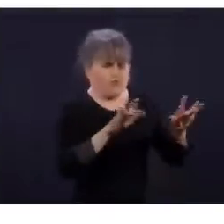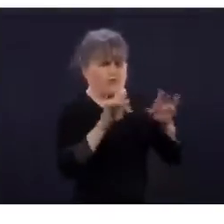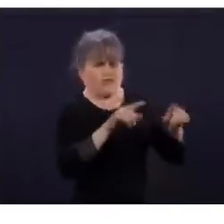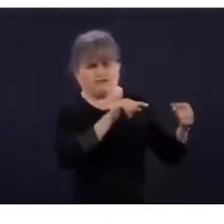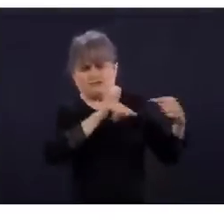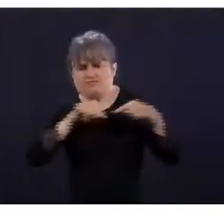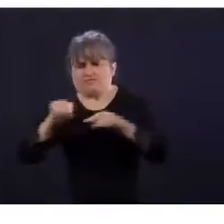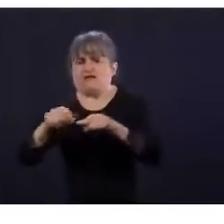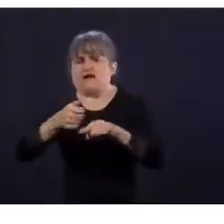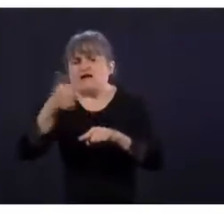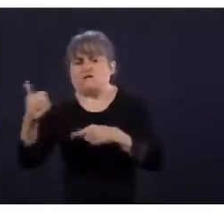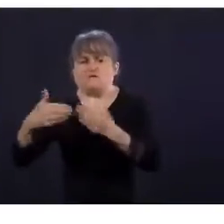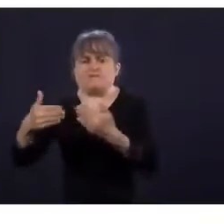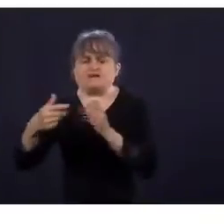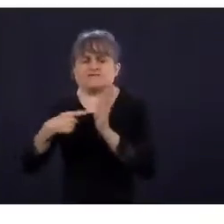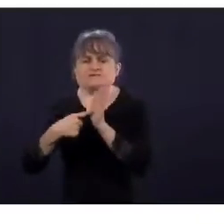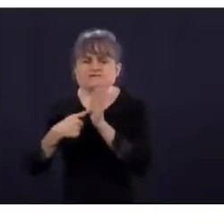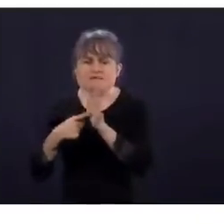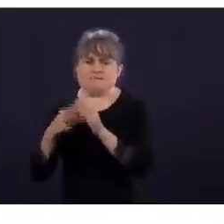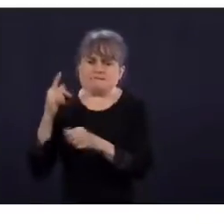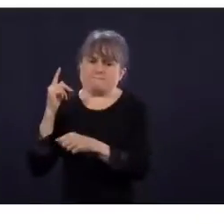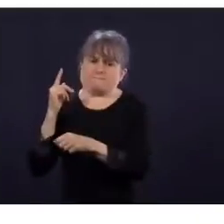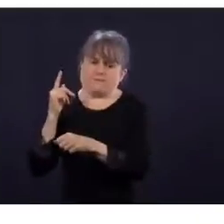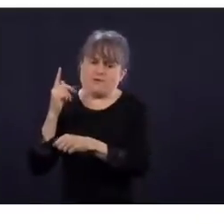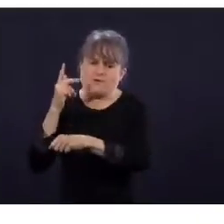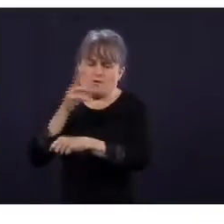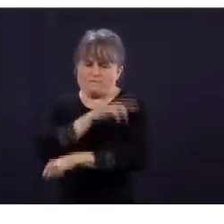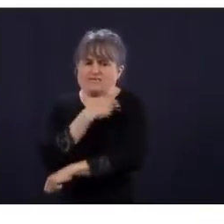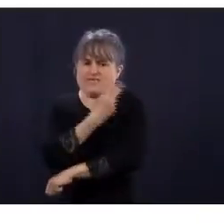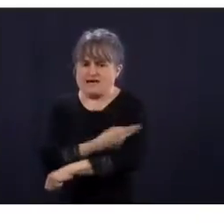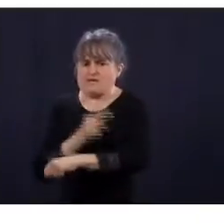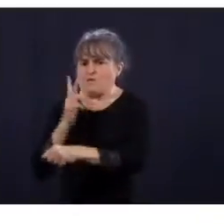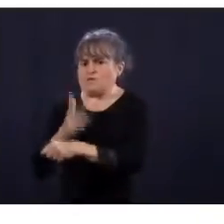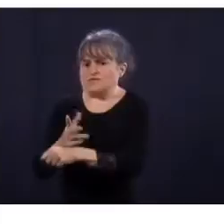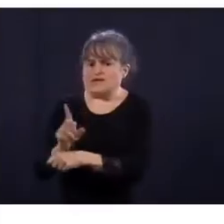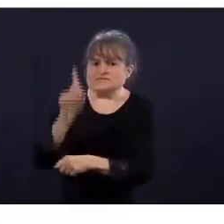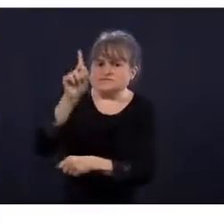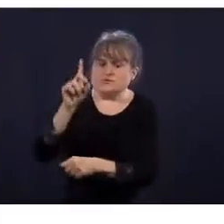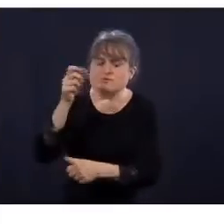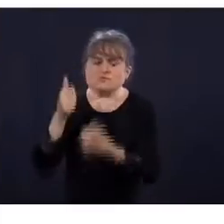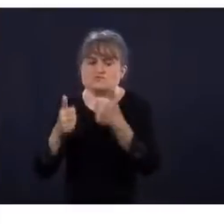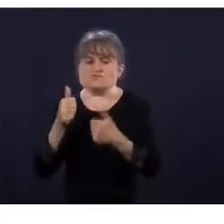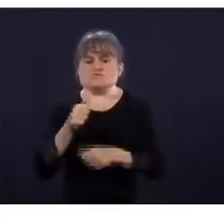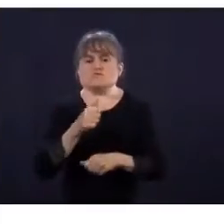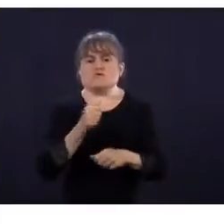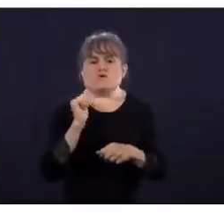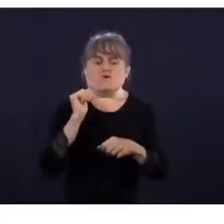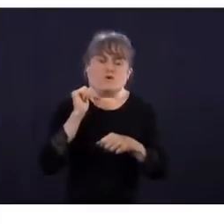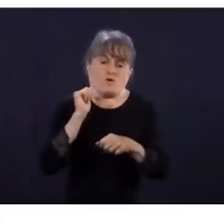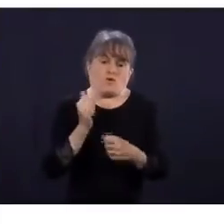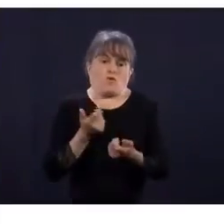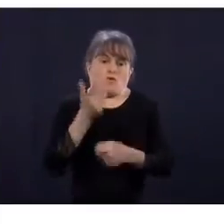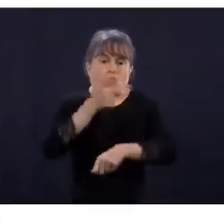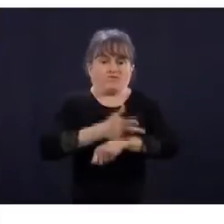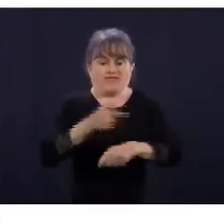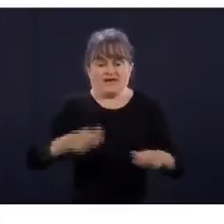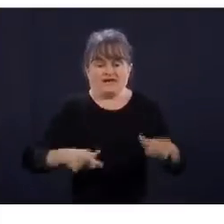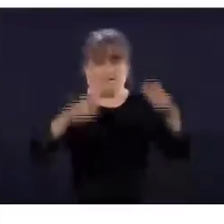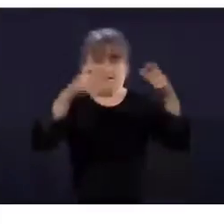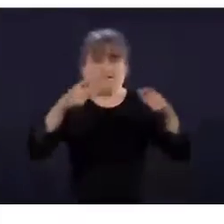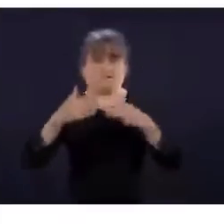ajouter du personnel parce qu'à ce moment-là, on va pouvoir libérer des lits, avoir les personnes aller dans des endroits très sécuritaires